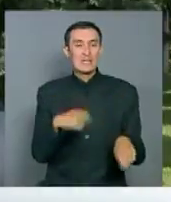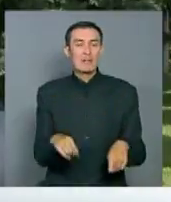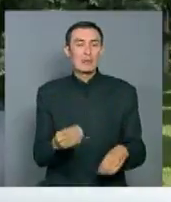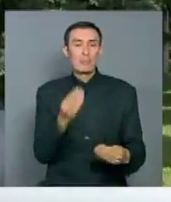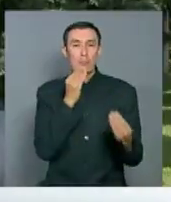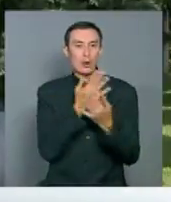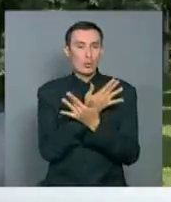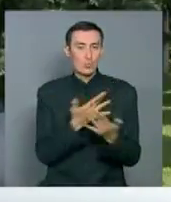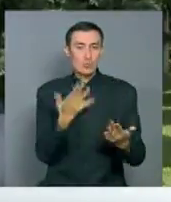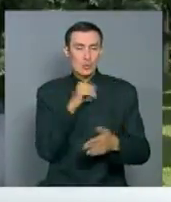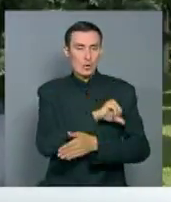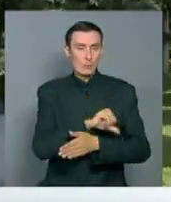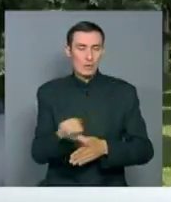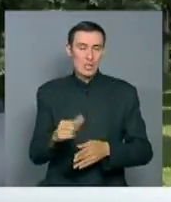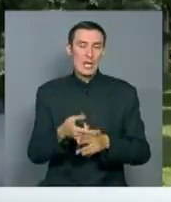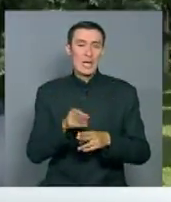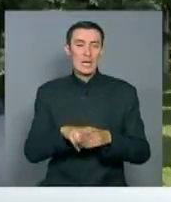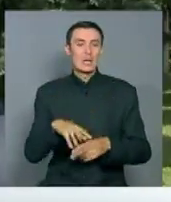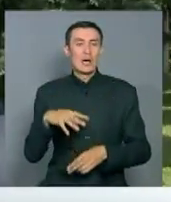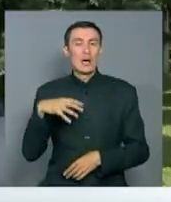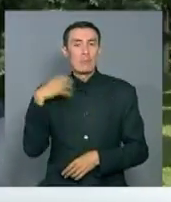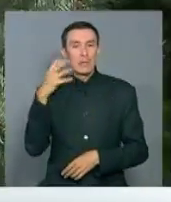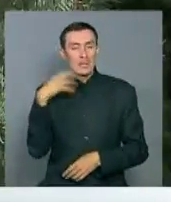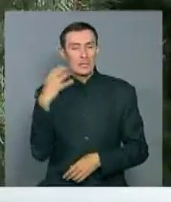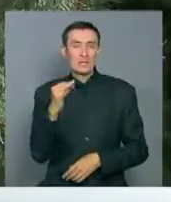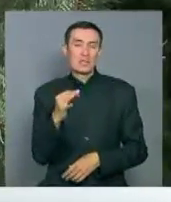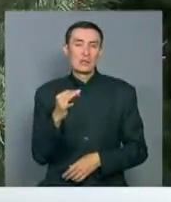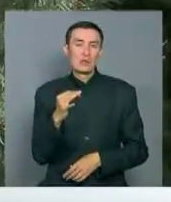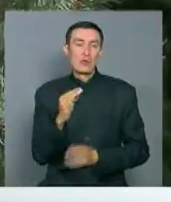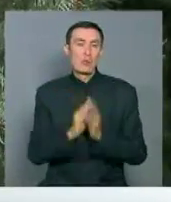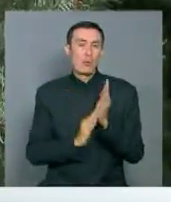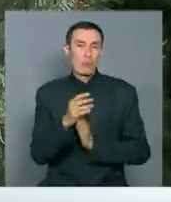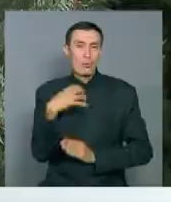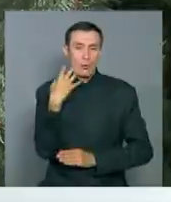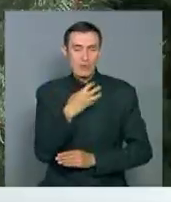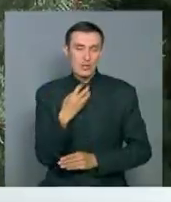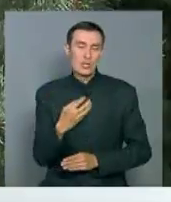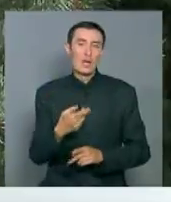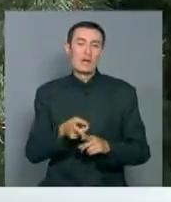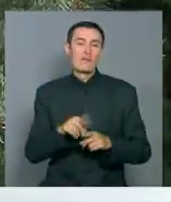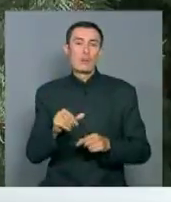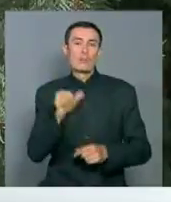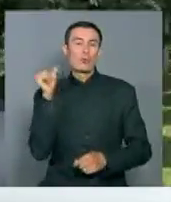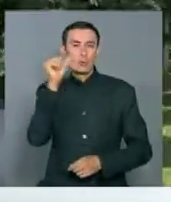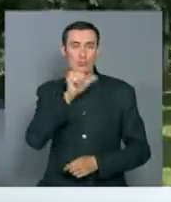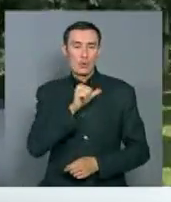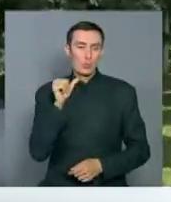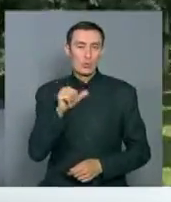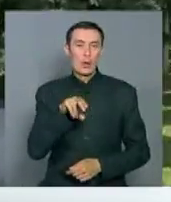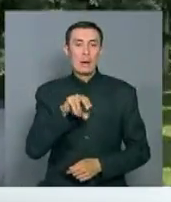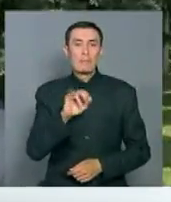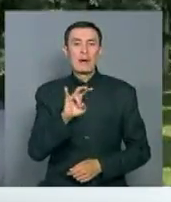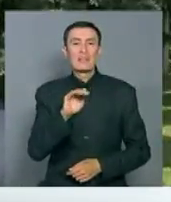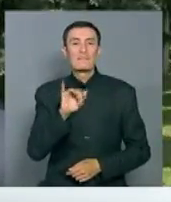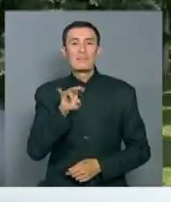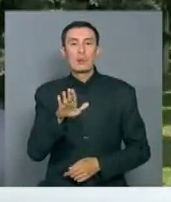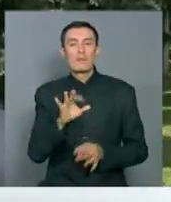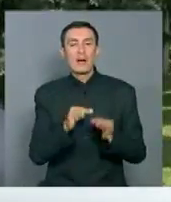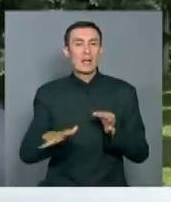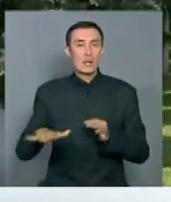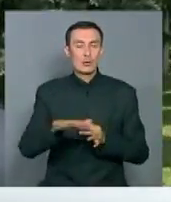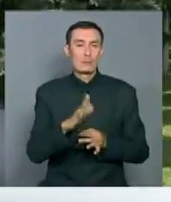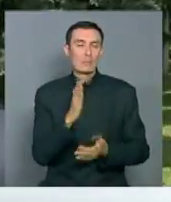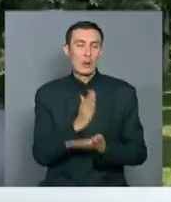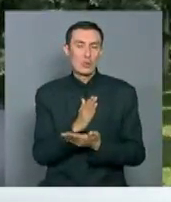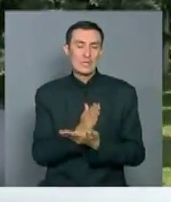за рубеж. Это плодами и овощами и фруктами. В прошлом году у нас в Панфиловском районе на площади 1000 гектаров